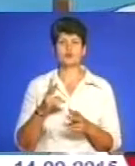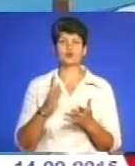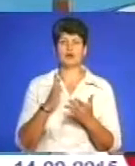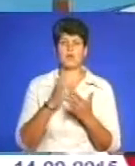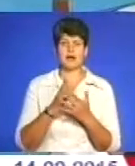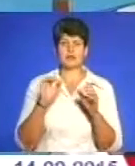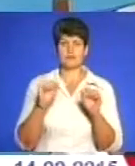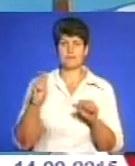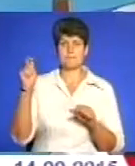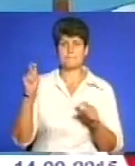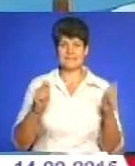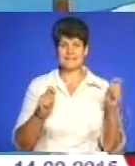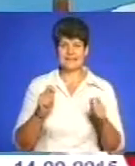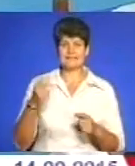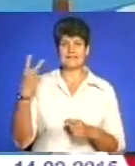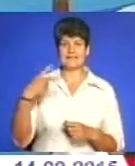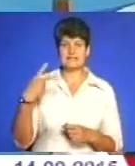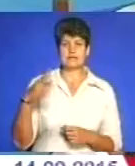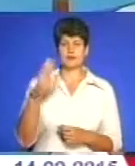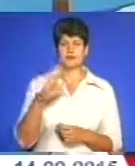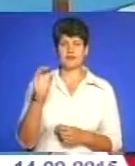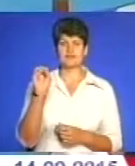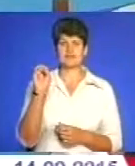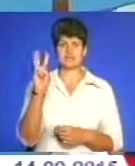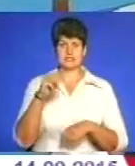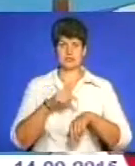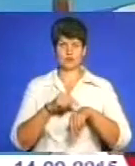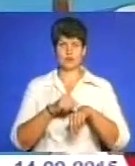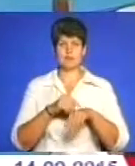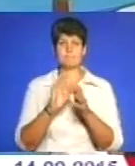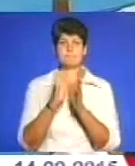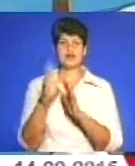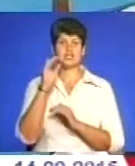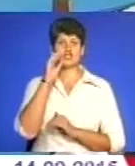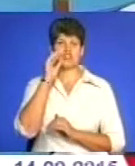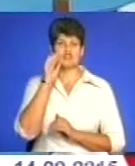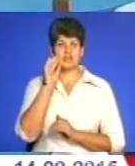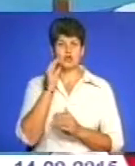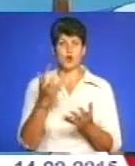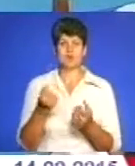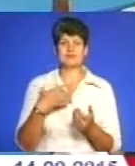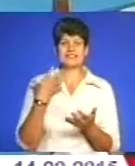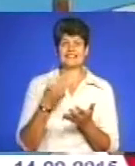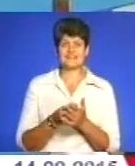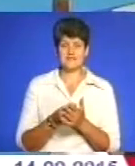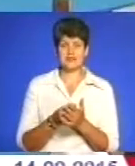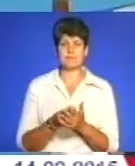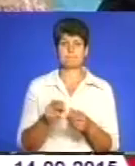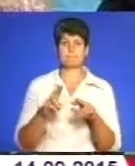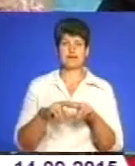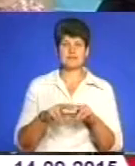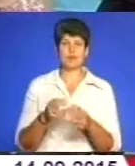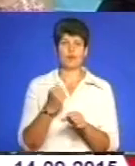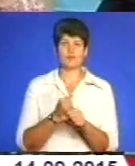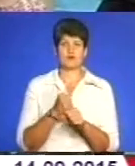приїхати 20 вересня о 13-й годині в парк Шевченка, отримати свій паспорт, попрацювати на роботі.